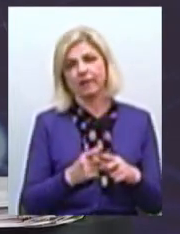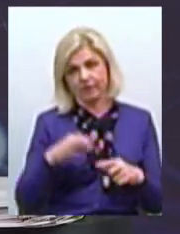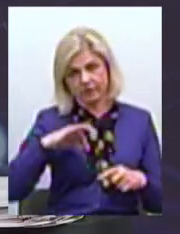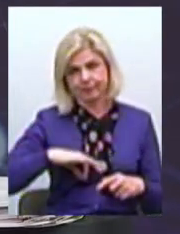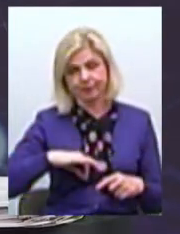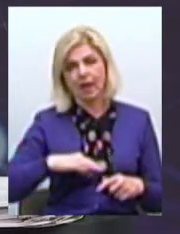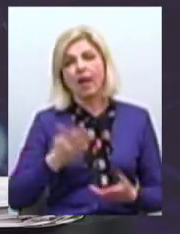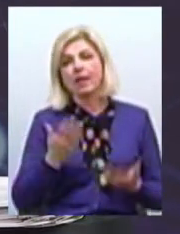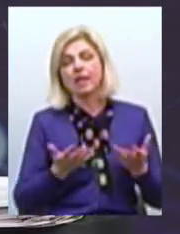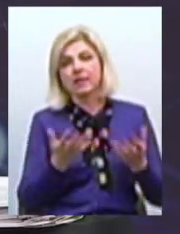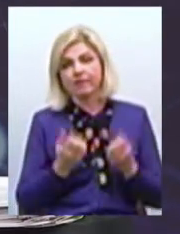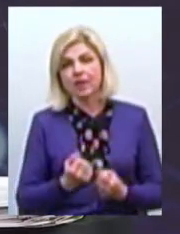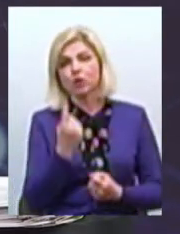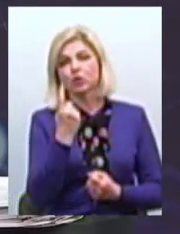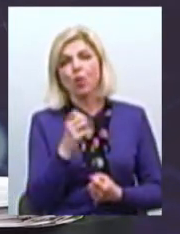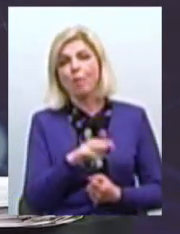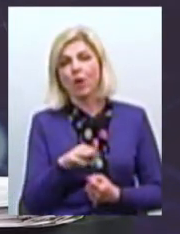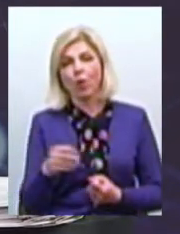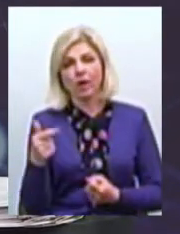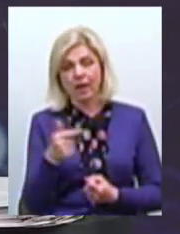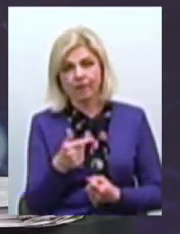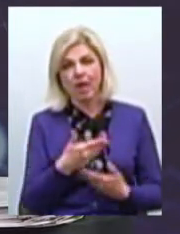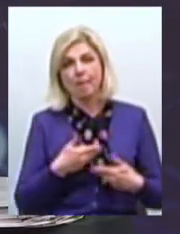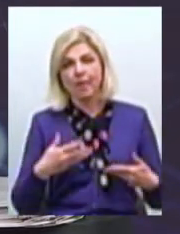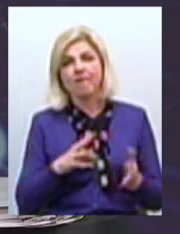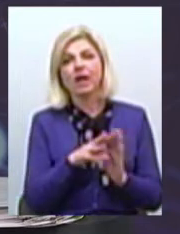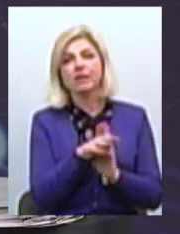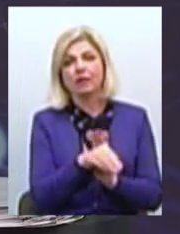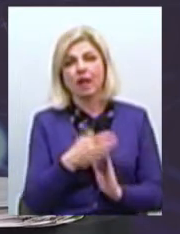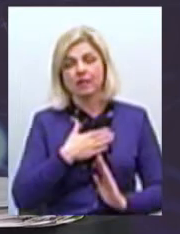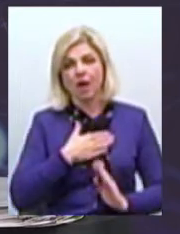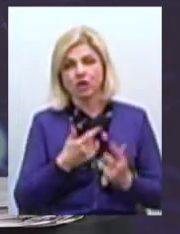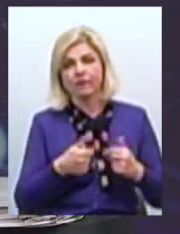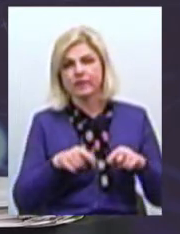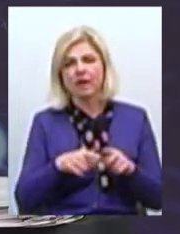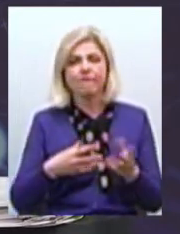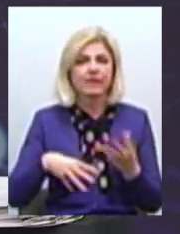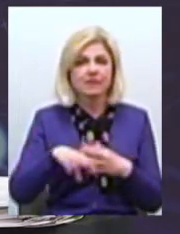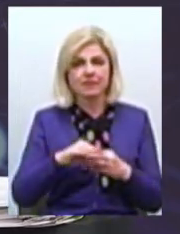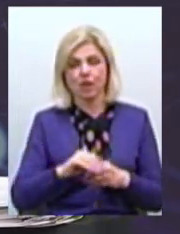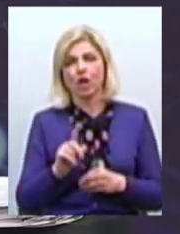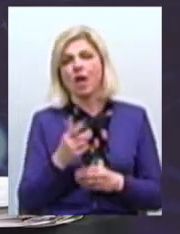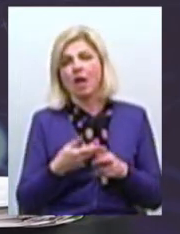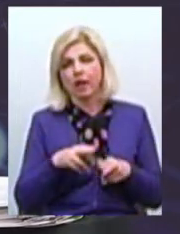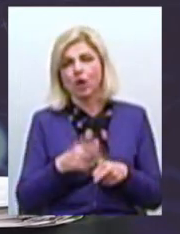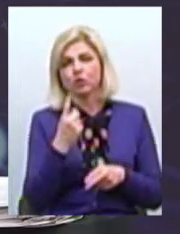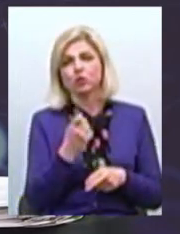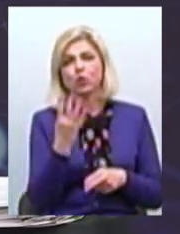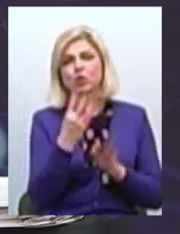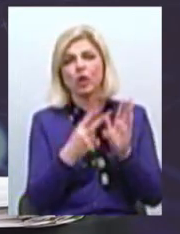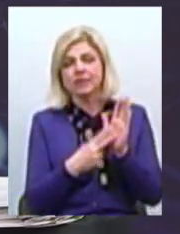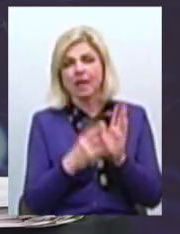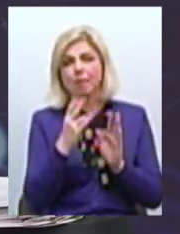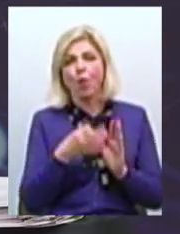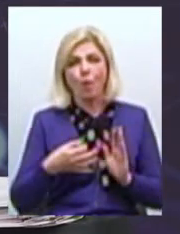брати навіть ці 100 мільйонів гривень Ви знаєте, ми вкладаємо в наші заклади всі, які сьогодні 147 в обласній раді на